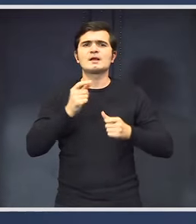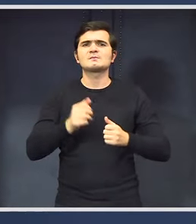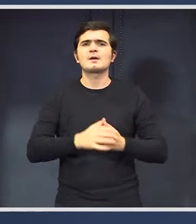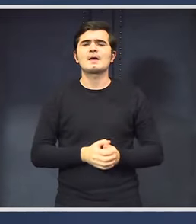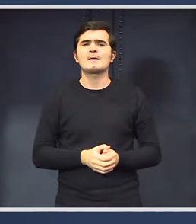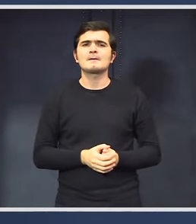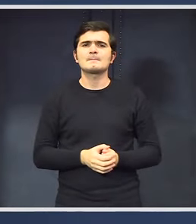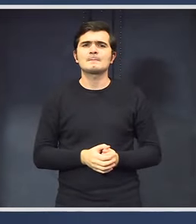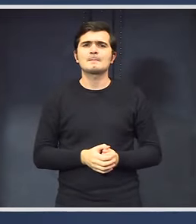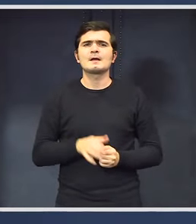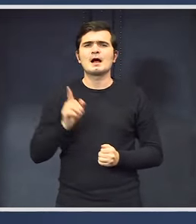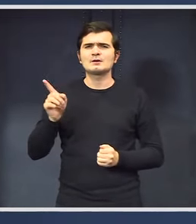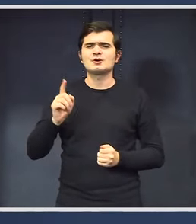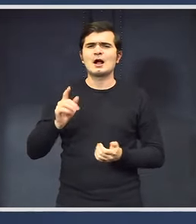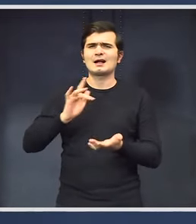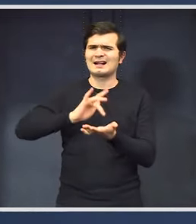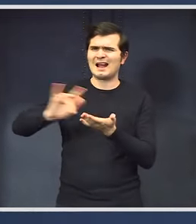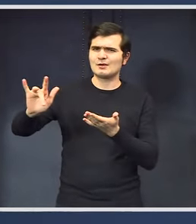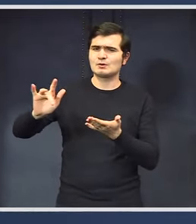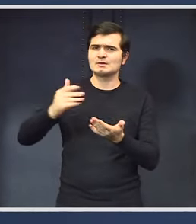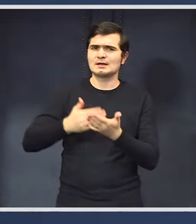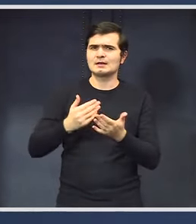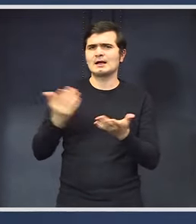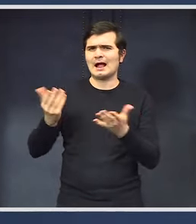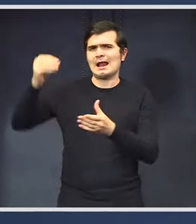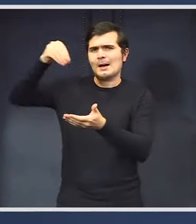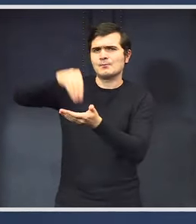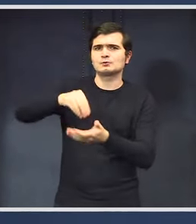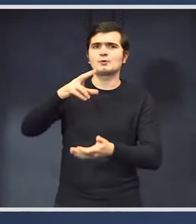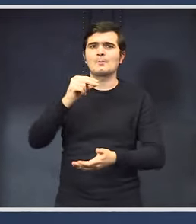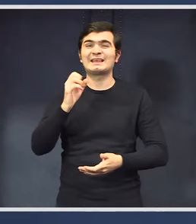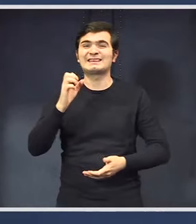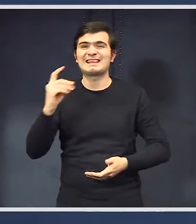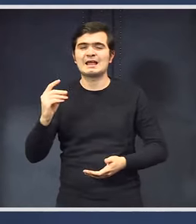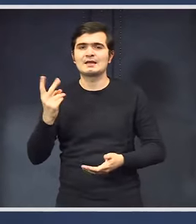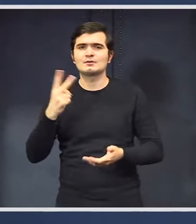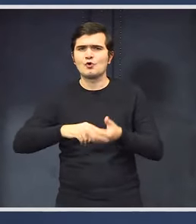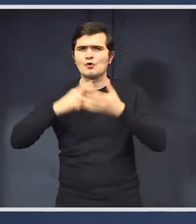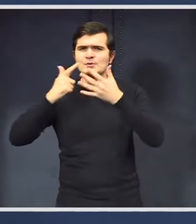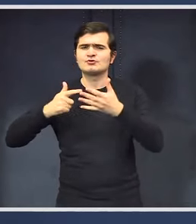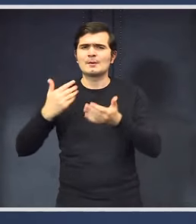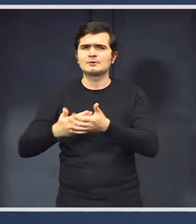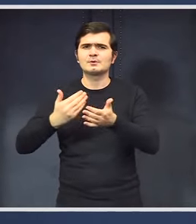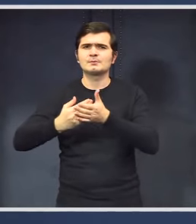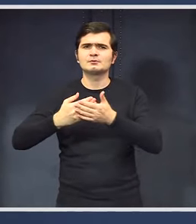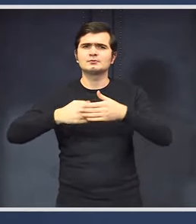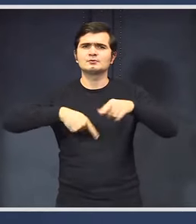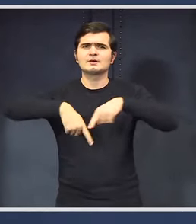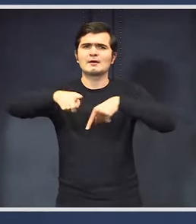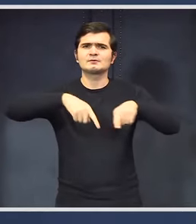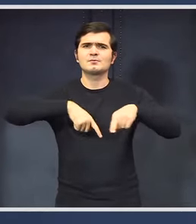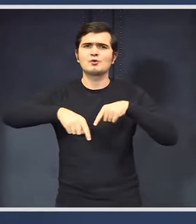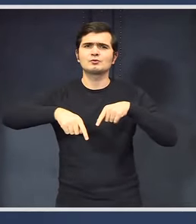acea gratuitate introdusă de PSD în 2017 pentru transportul